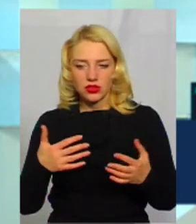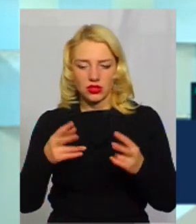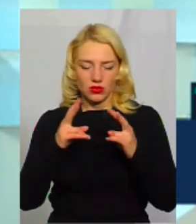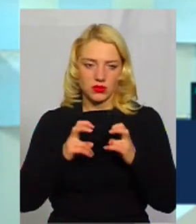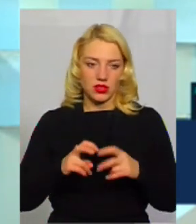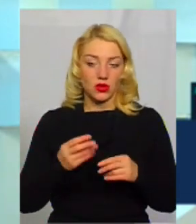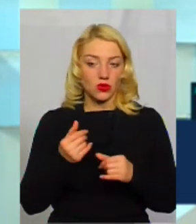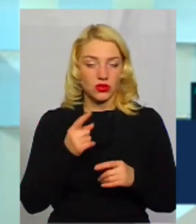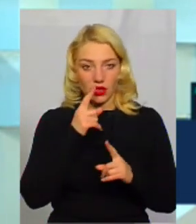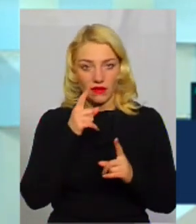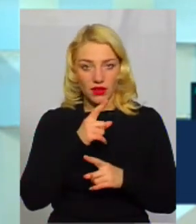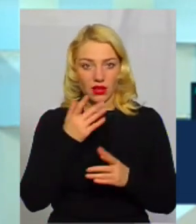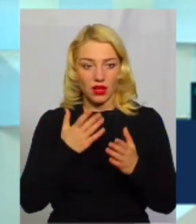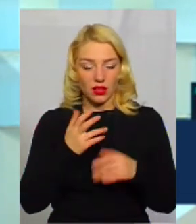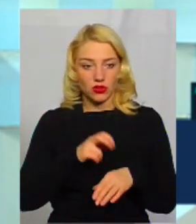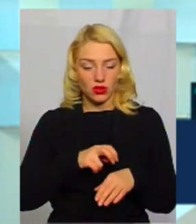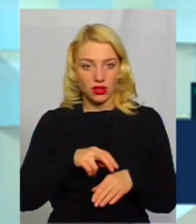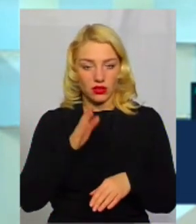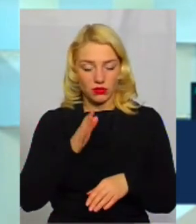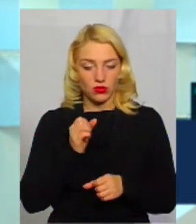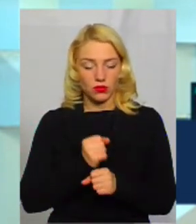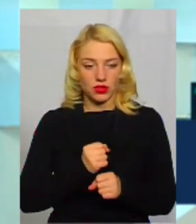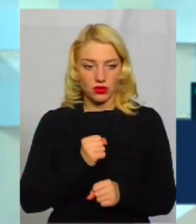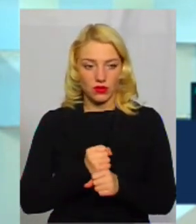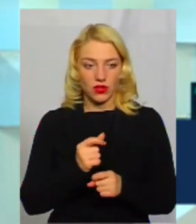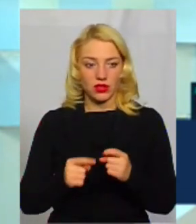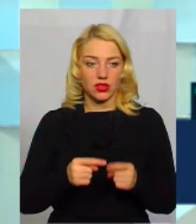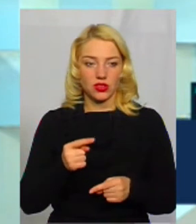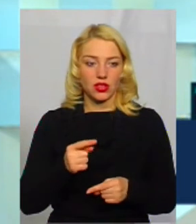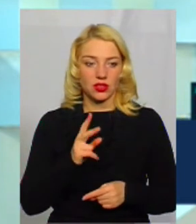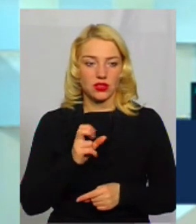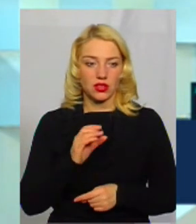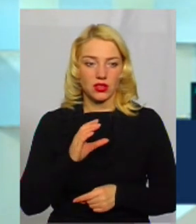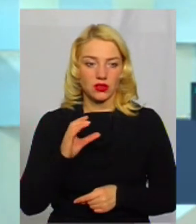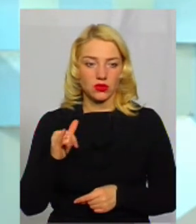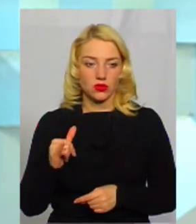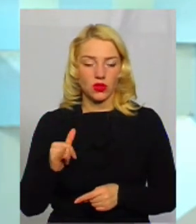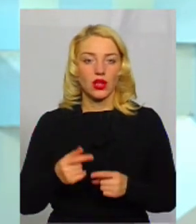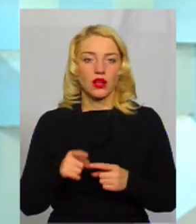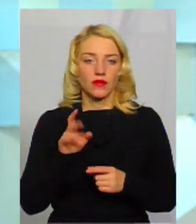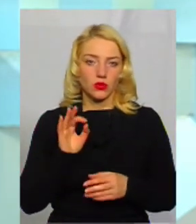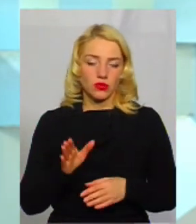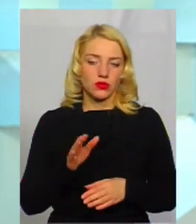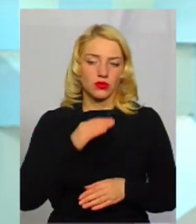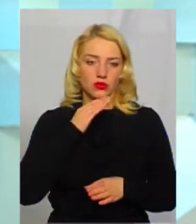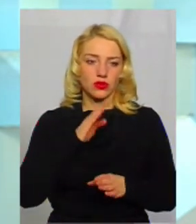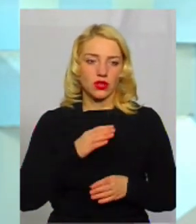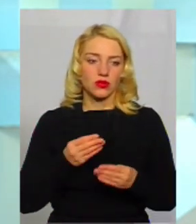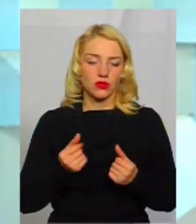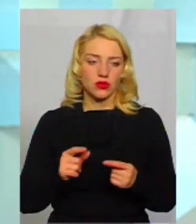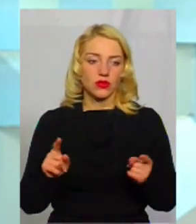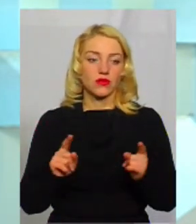Кошти невеликі, але якщо лікарі будуть працювати і через касу, то ці кошти будуть достатні, щоб